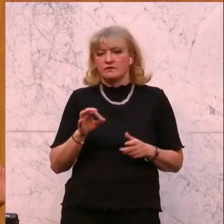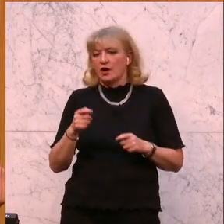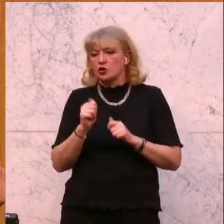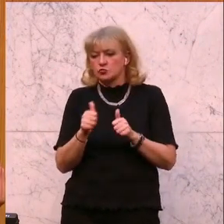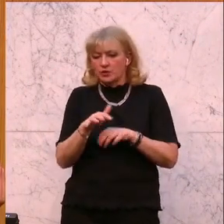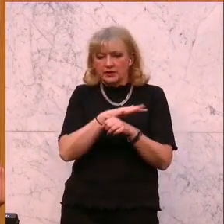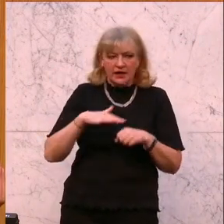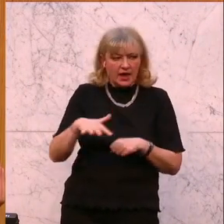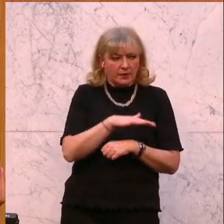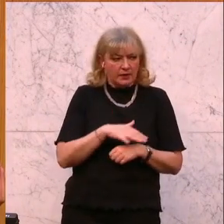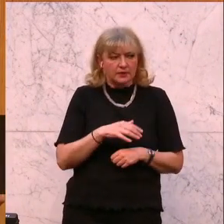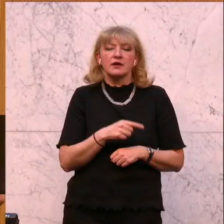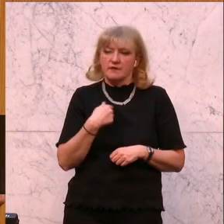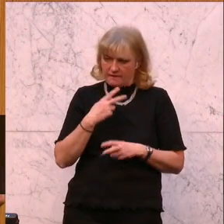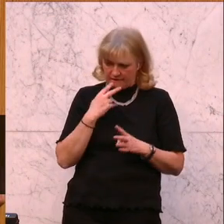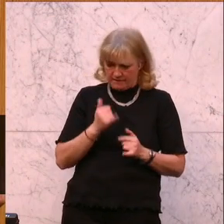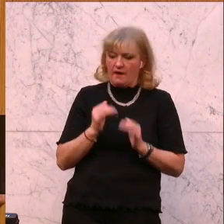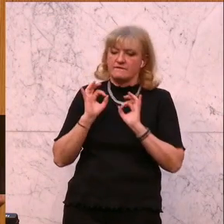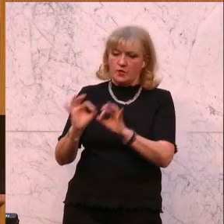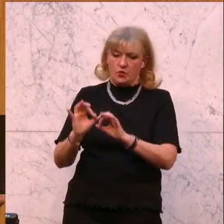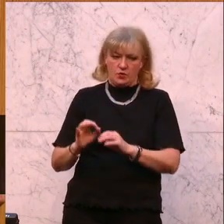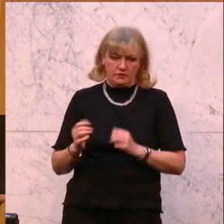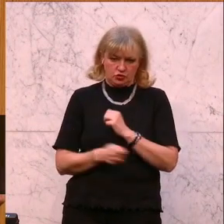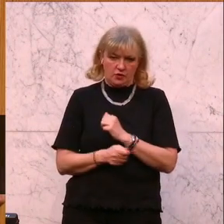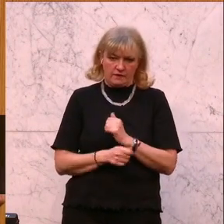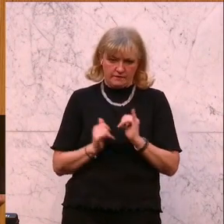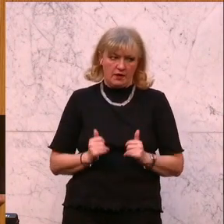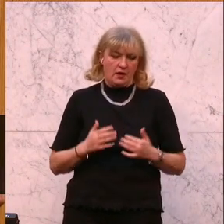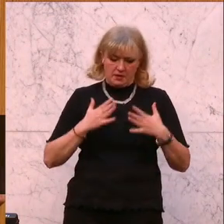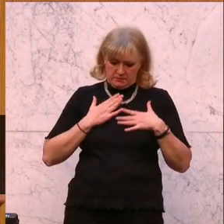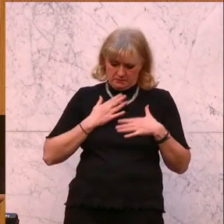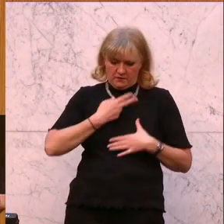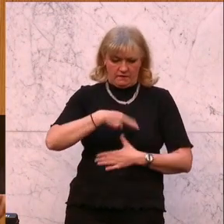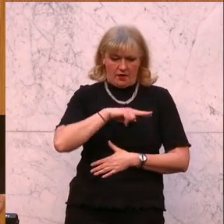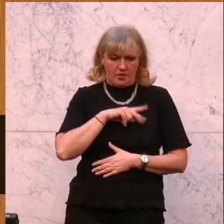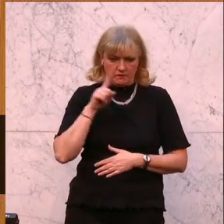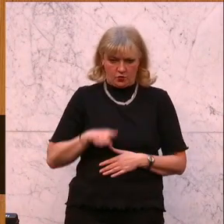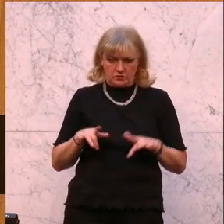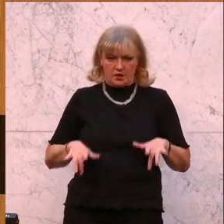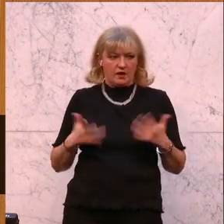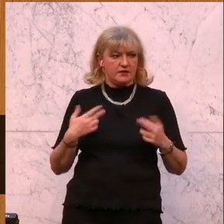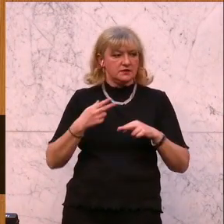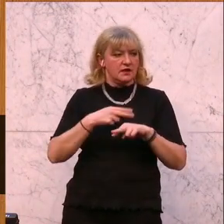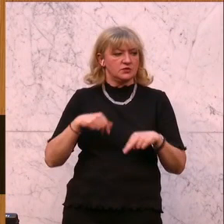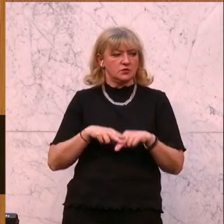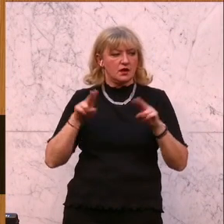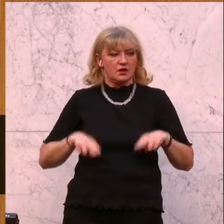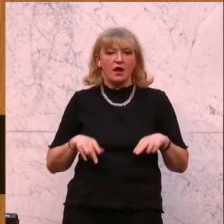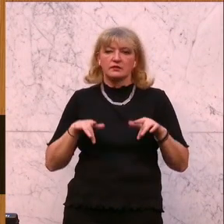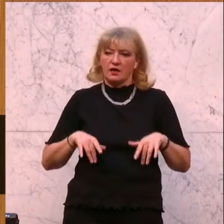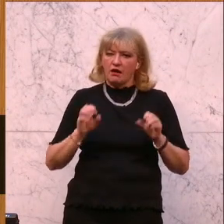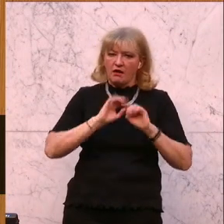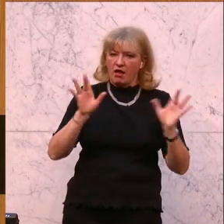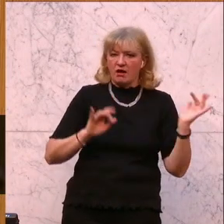sportlicher Ebene eintreten. Und es liegt auch in unserer Verantwortung, dass wir uns als Nationalrat klar gegen